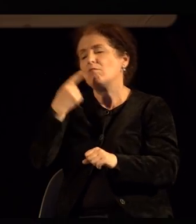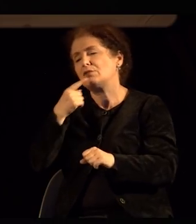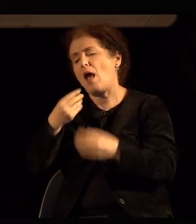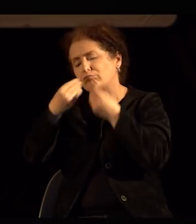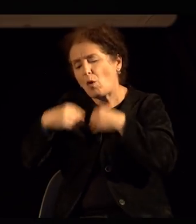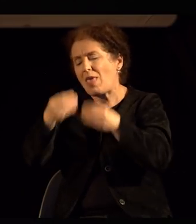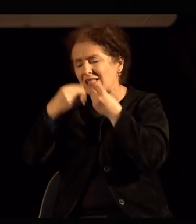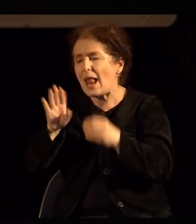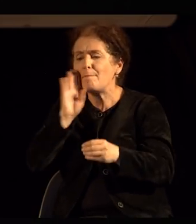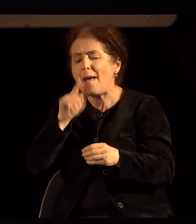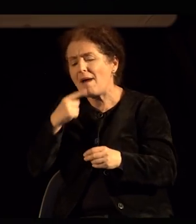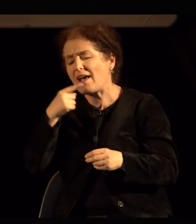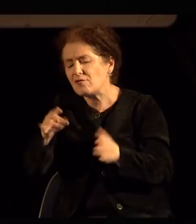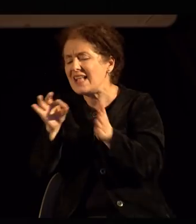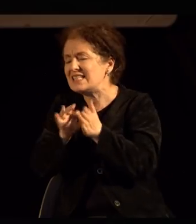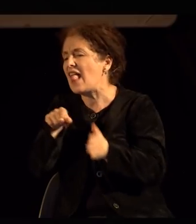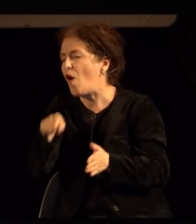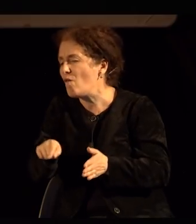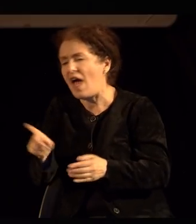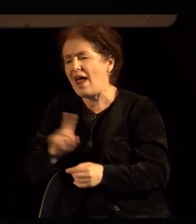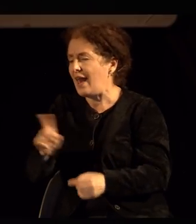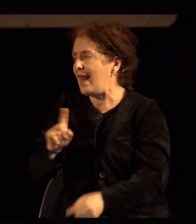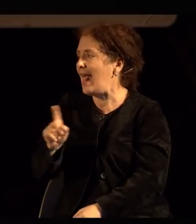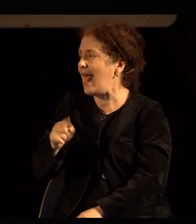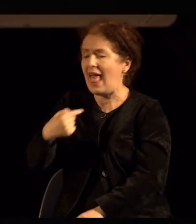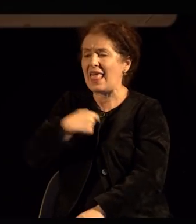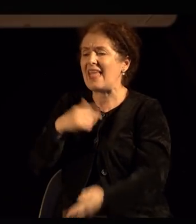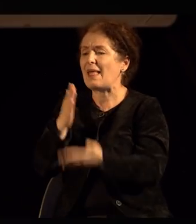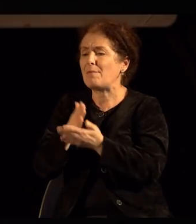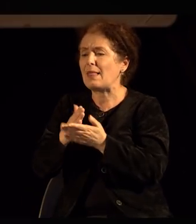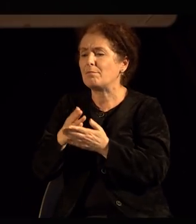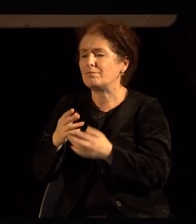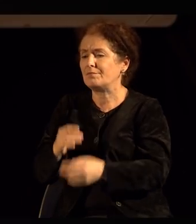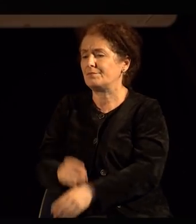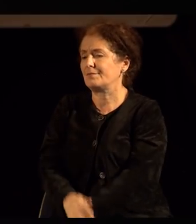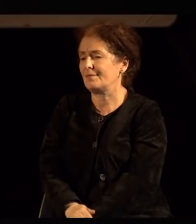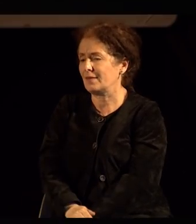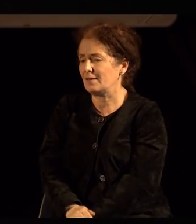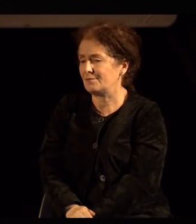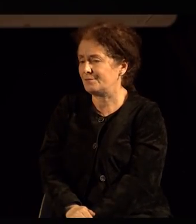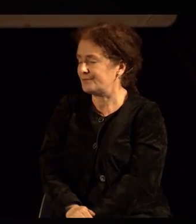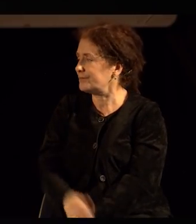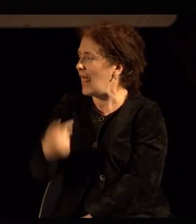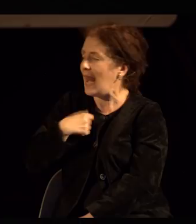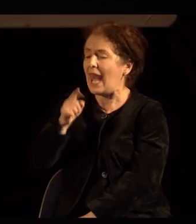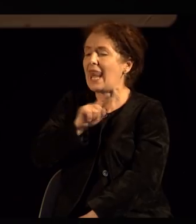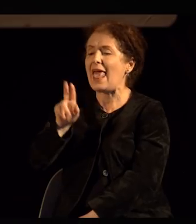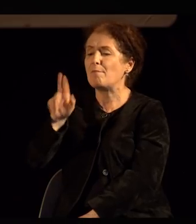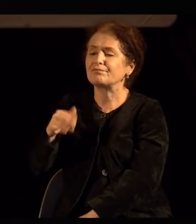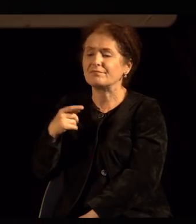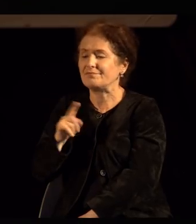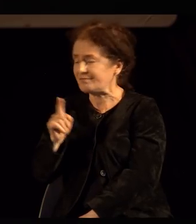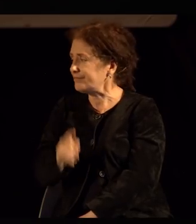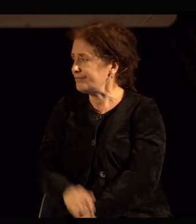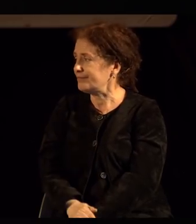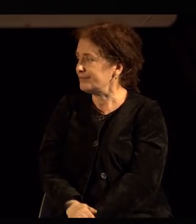целта на сето тоа не е аз да бидам развратна, не е аз да бидам неморална